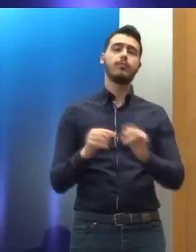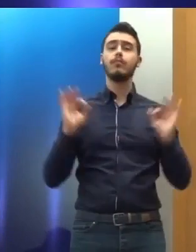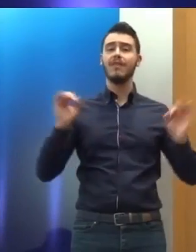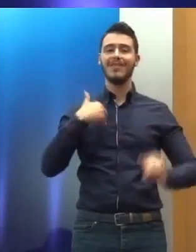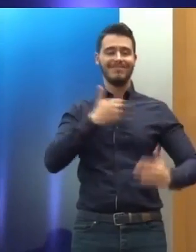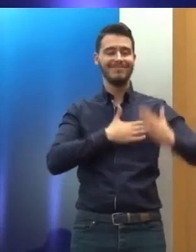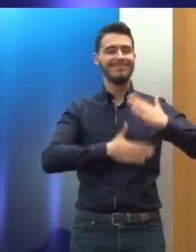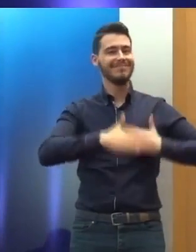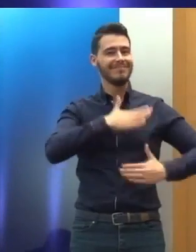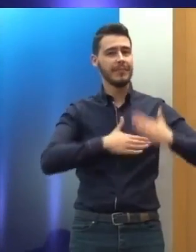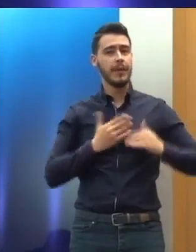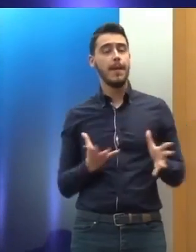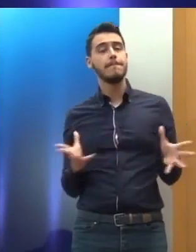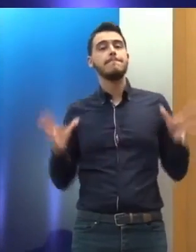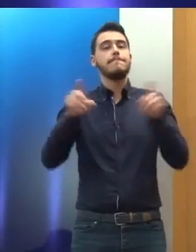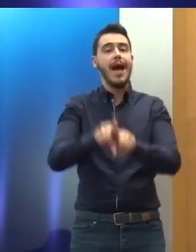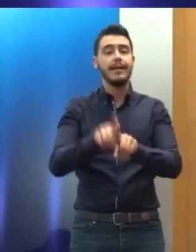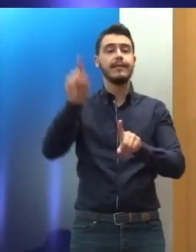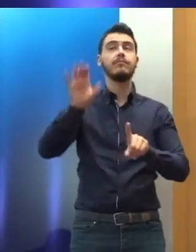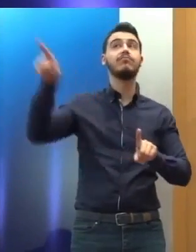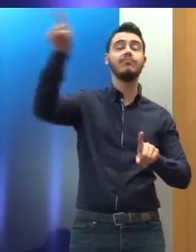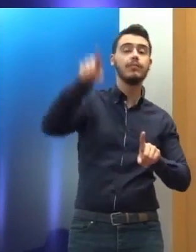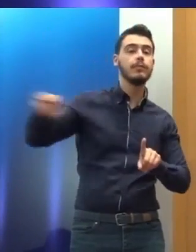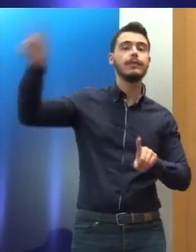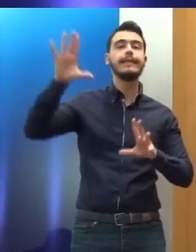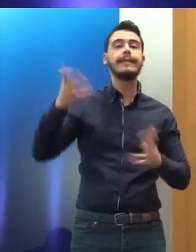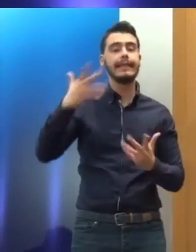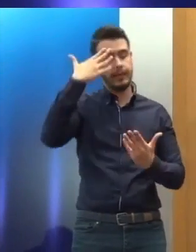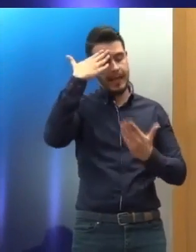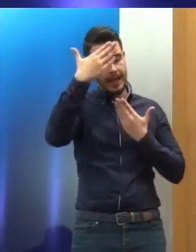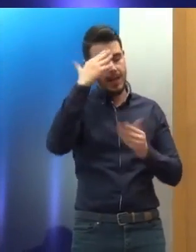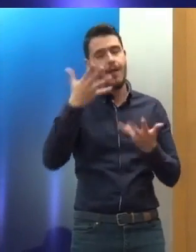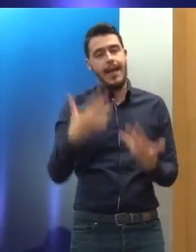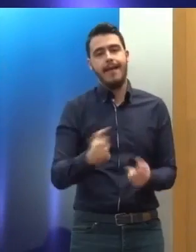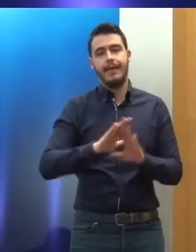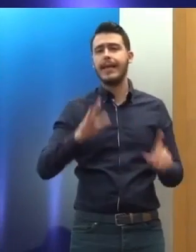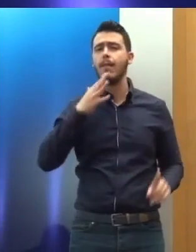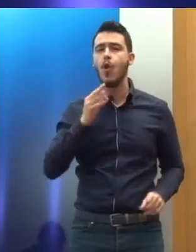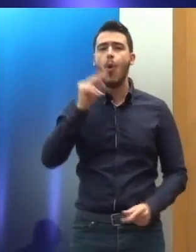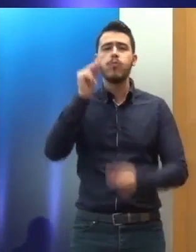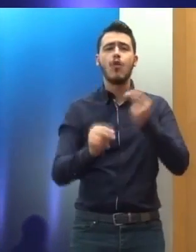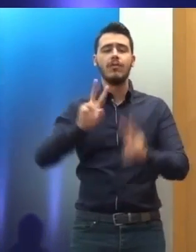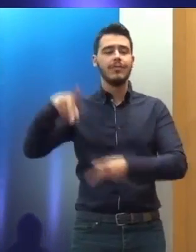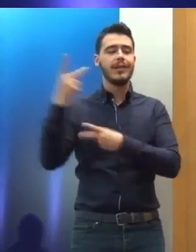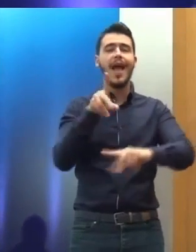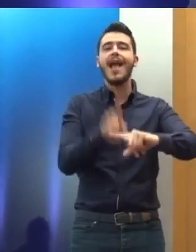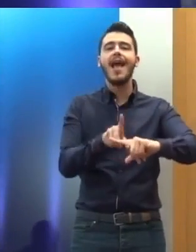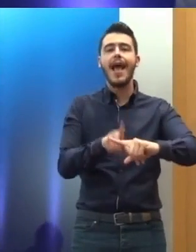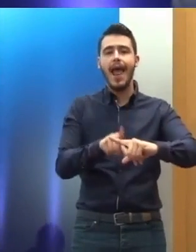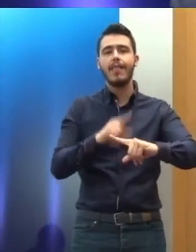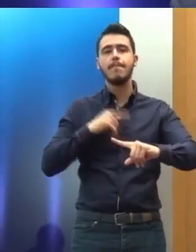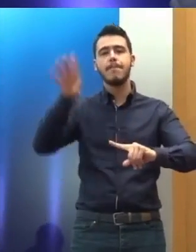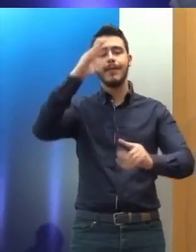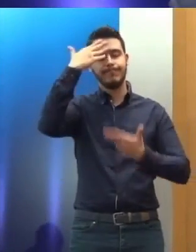την κατανόηση. Κατανόηση ότι μερικά προβλήματα είναι πολύ μεγάλα για να επιλυθούν από ένα κράτος